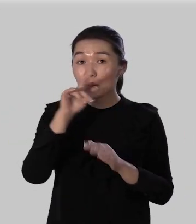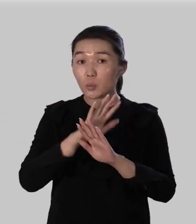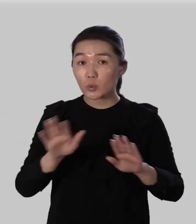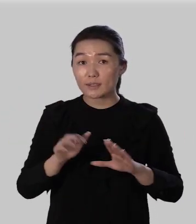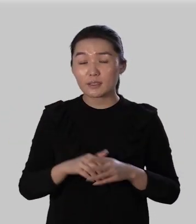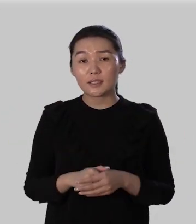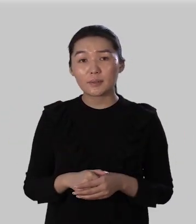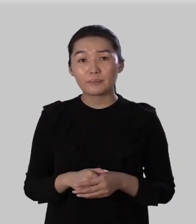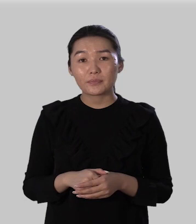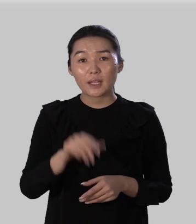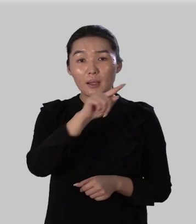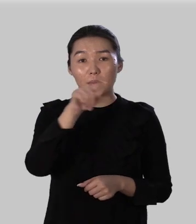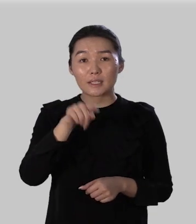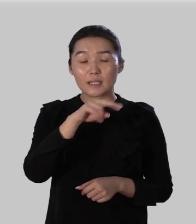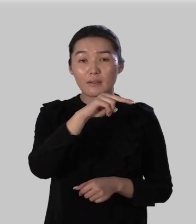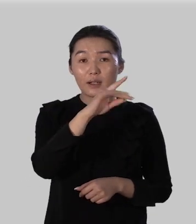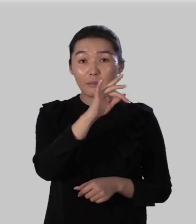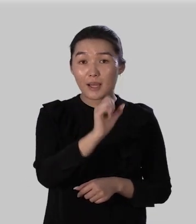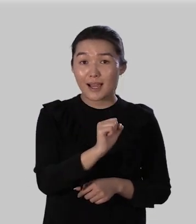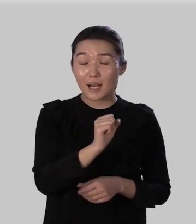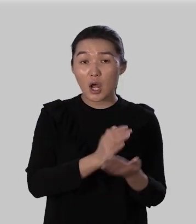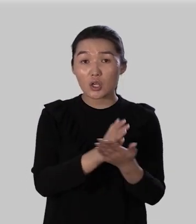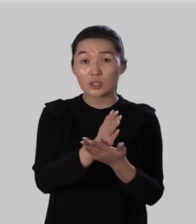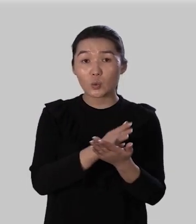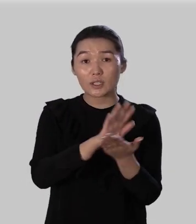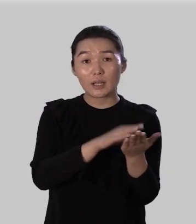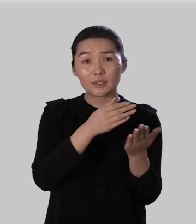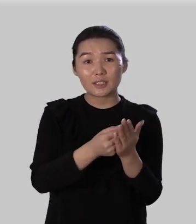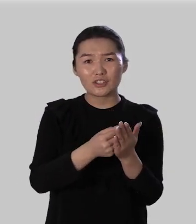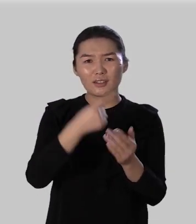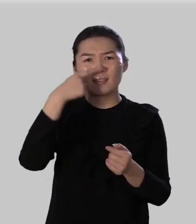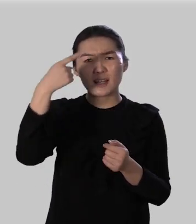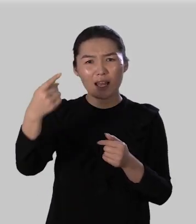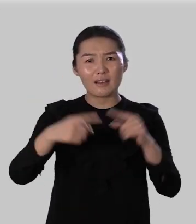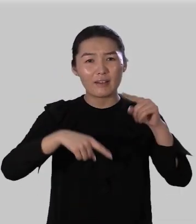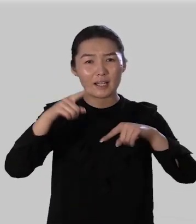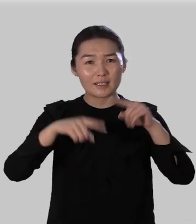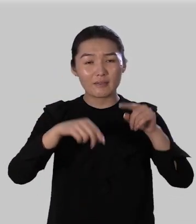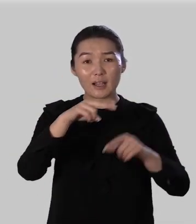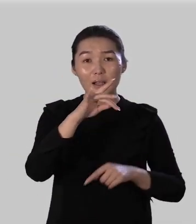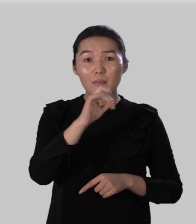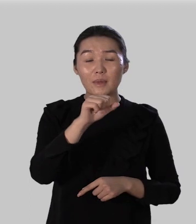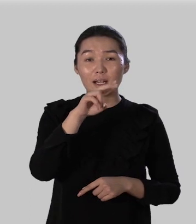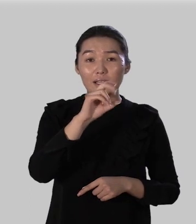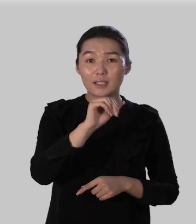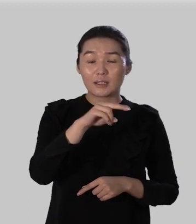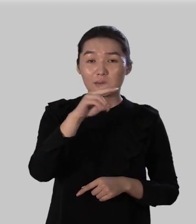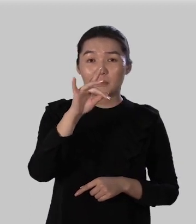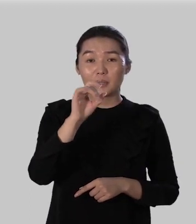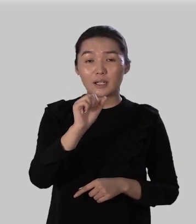путайте их приставка про служит для обозначения дальнего родства прадед